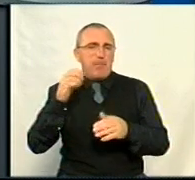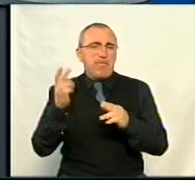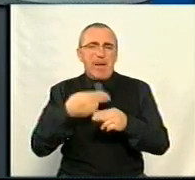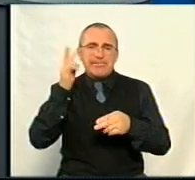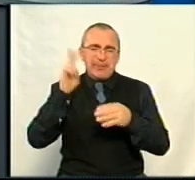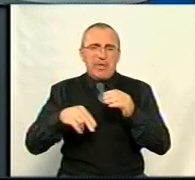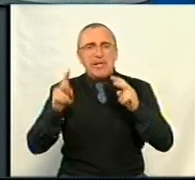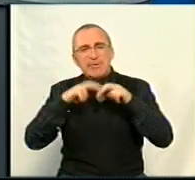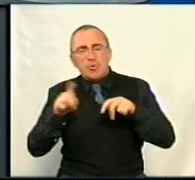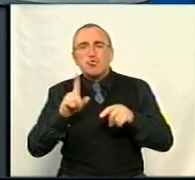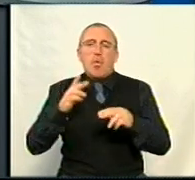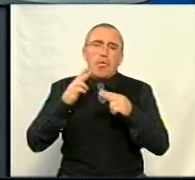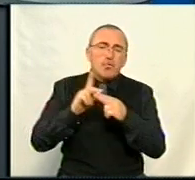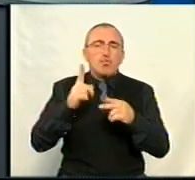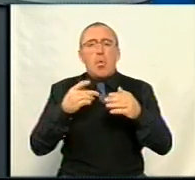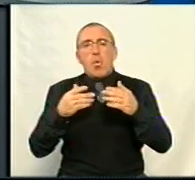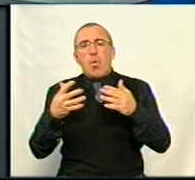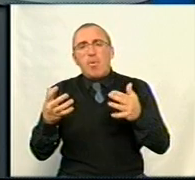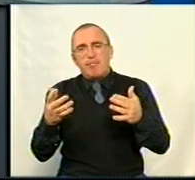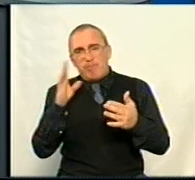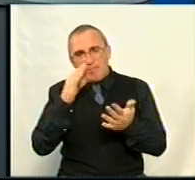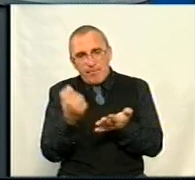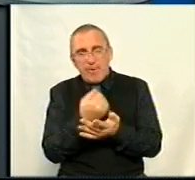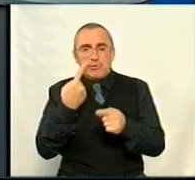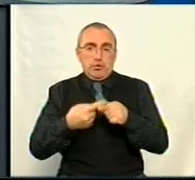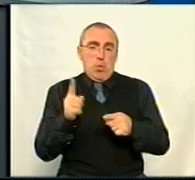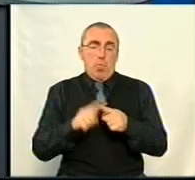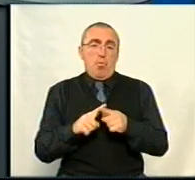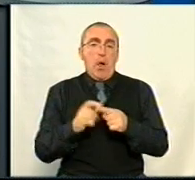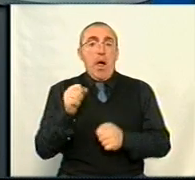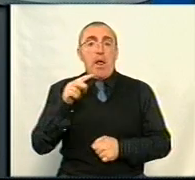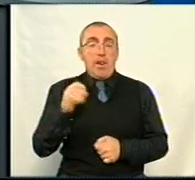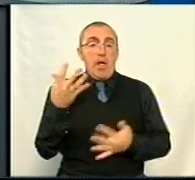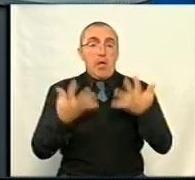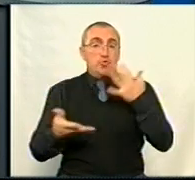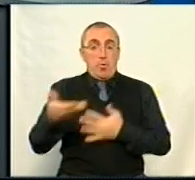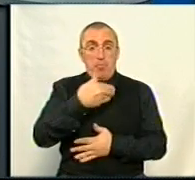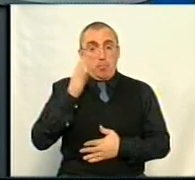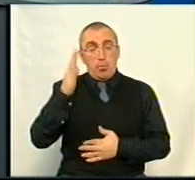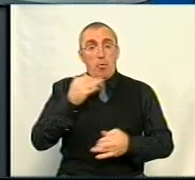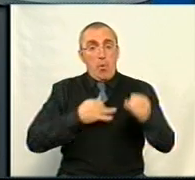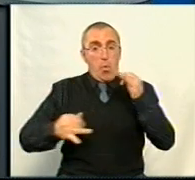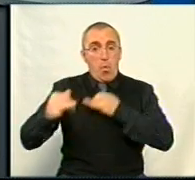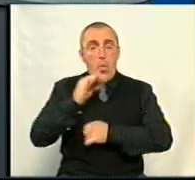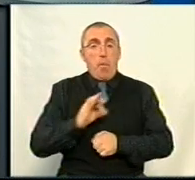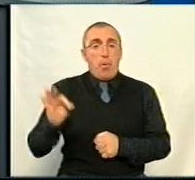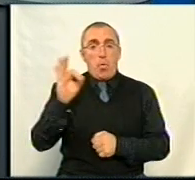з'ясовувати, що завадило, що сприяло цьому. Але якщо ми будемо говорити про